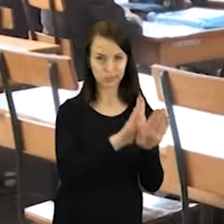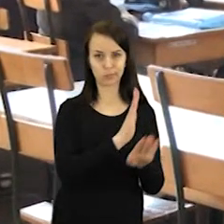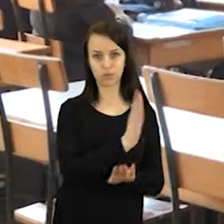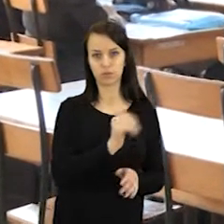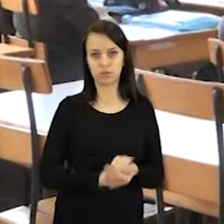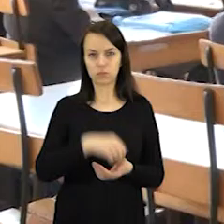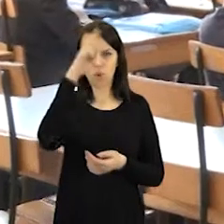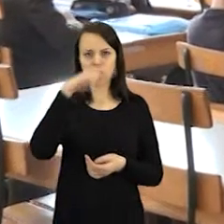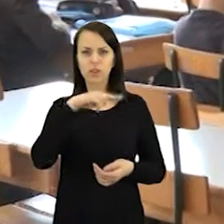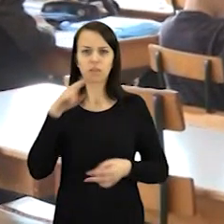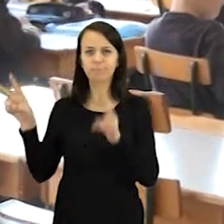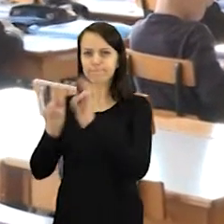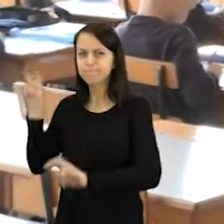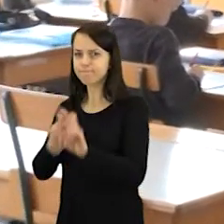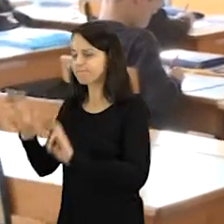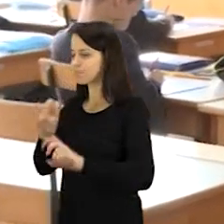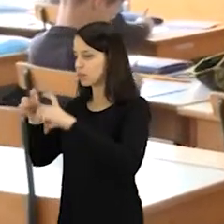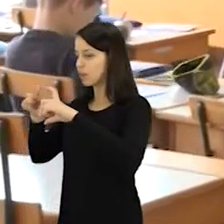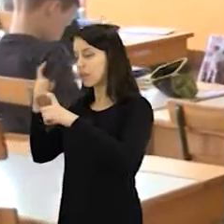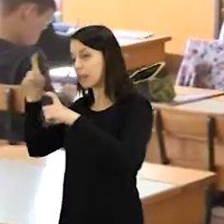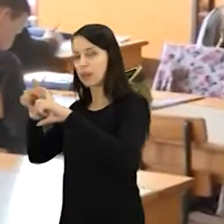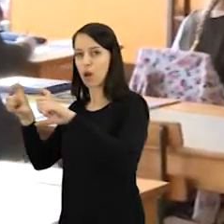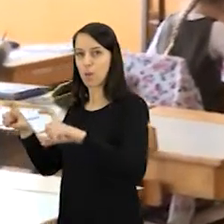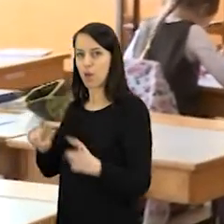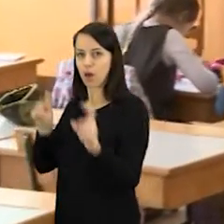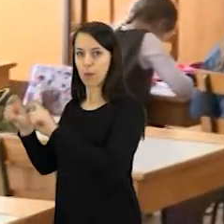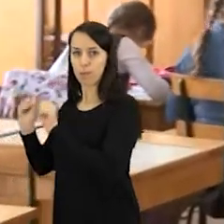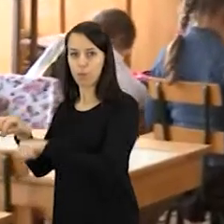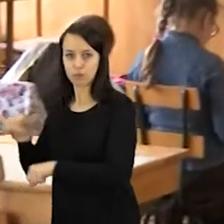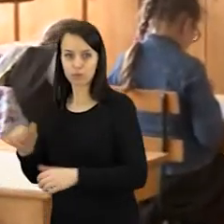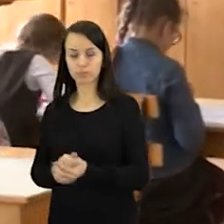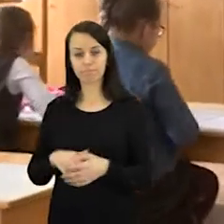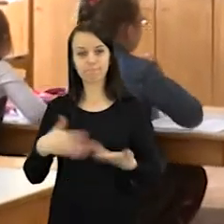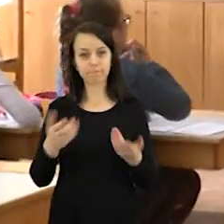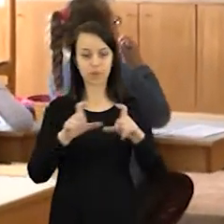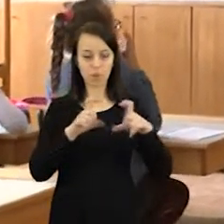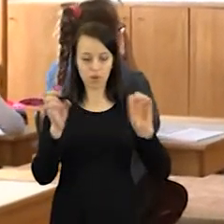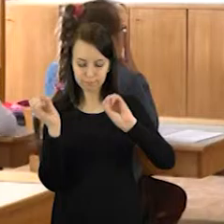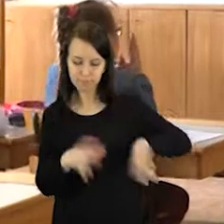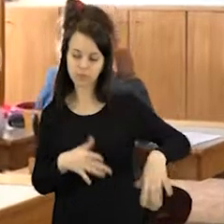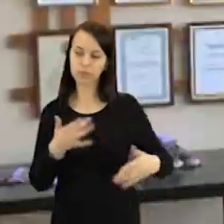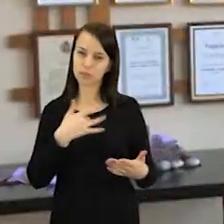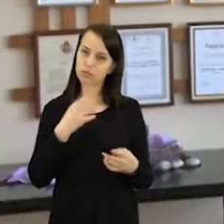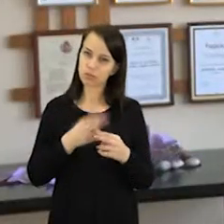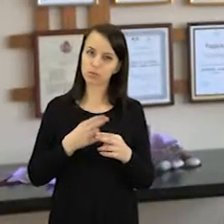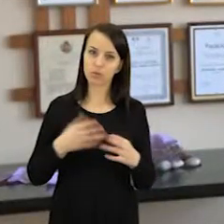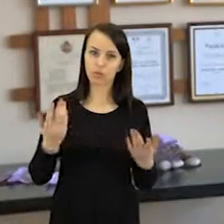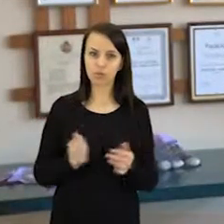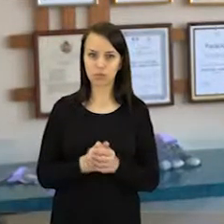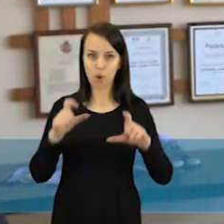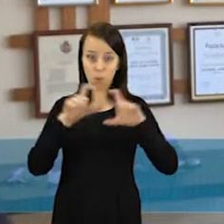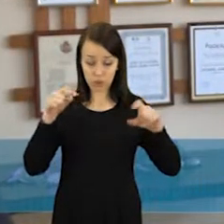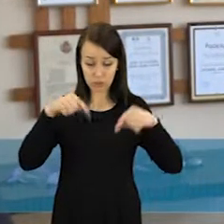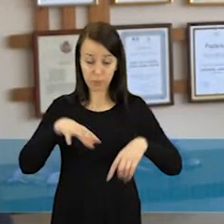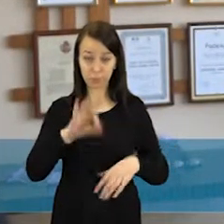suskaičiuotos, tėvai užvalgosi, kokia kita mokykla priimtų jų pradinukus. Tiesa, išeina suskaudančią širdim. Dėl mes rinkome šitą